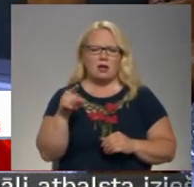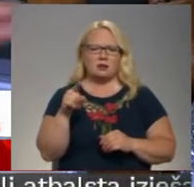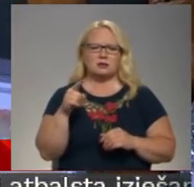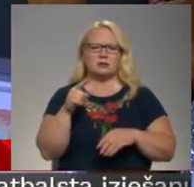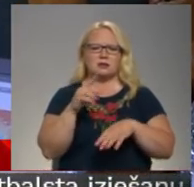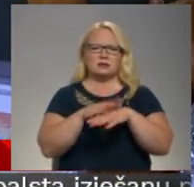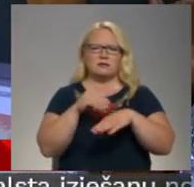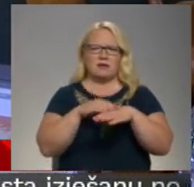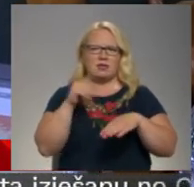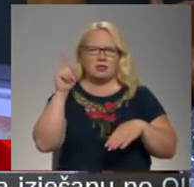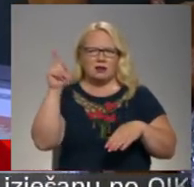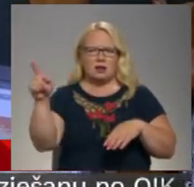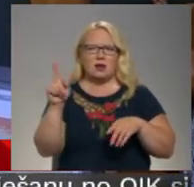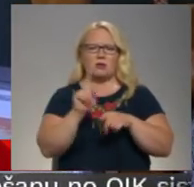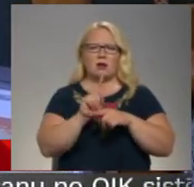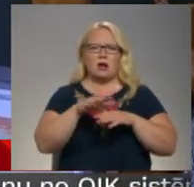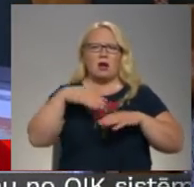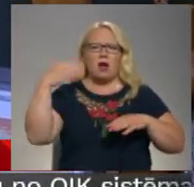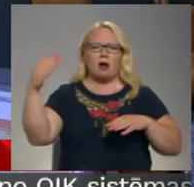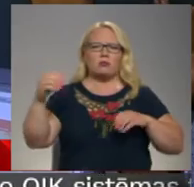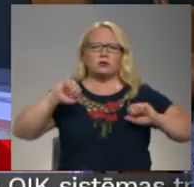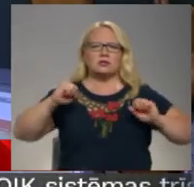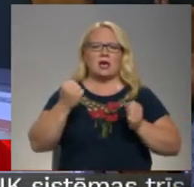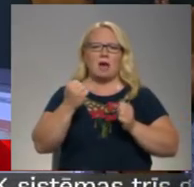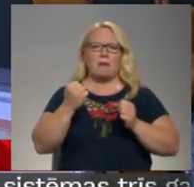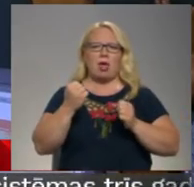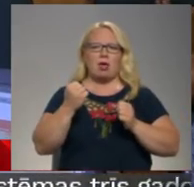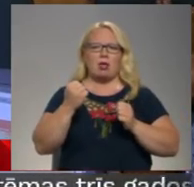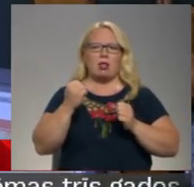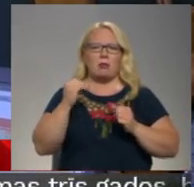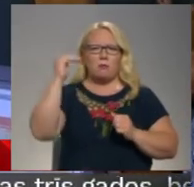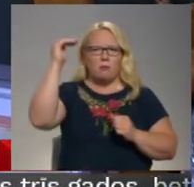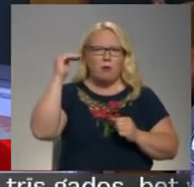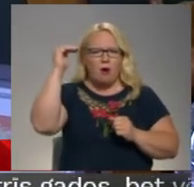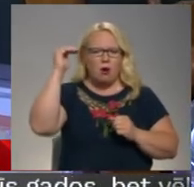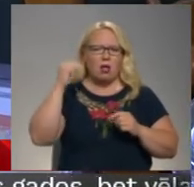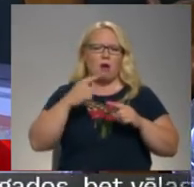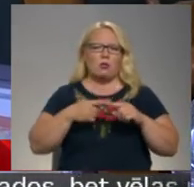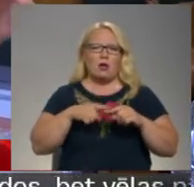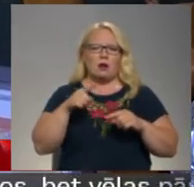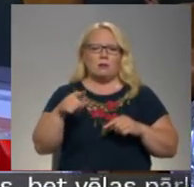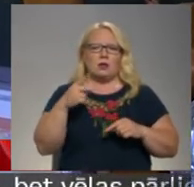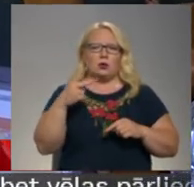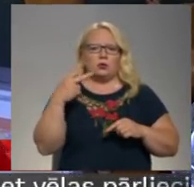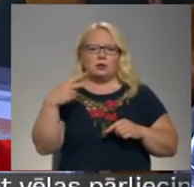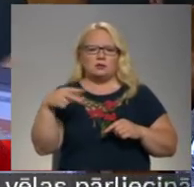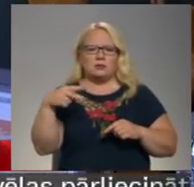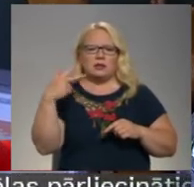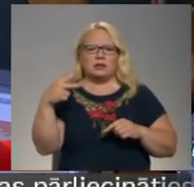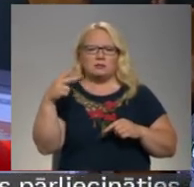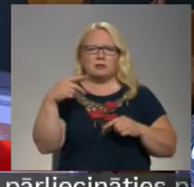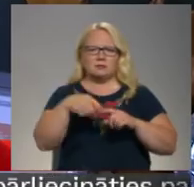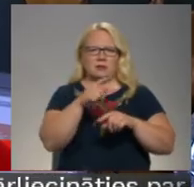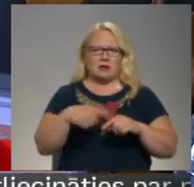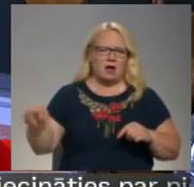Zviedrijas kārtē arī ārpus Ziemeļpola, jau augšpus Ziemeļpola bija vairāk kā 20-30 un mēs uzvienīgi